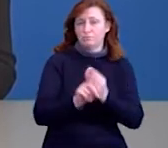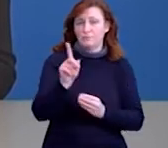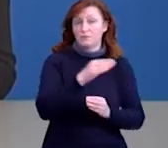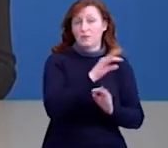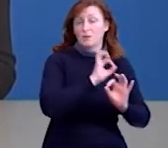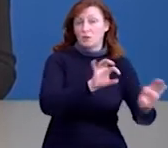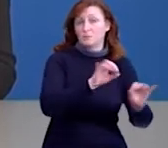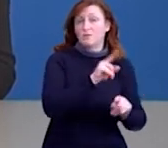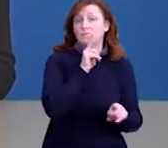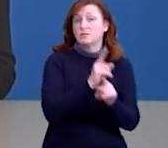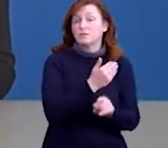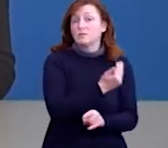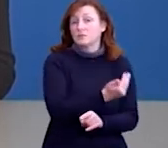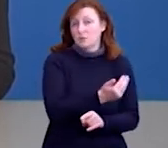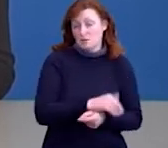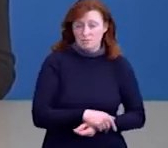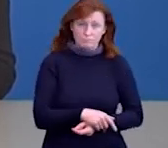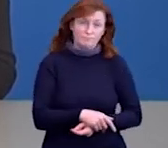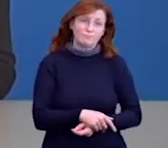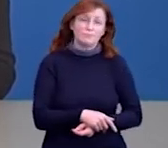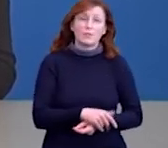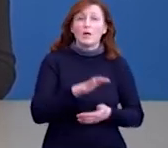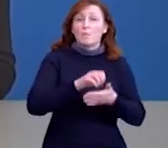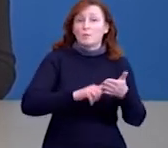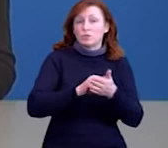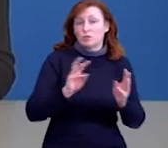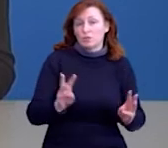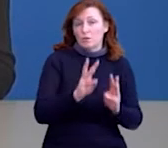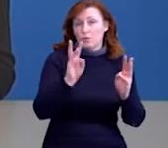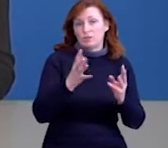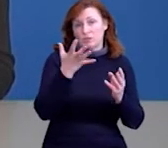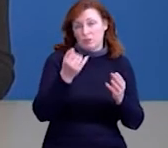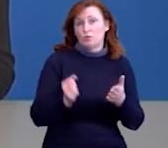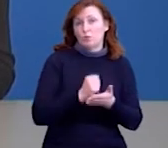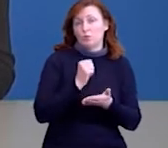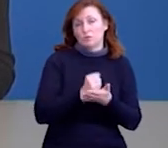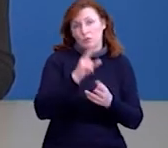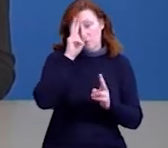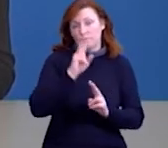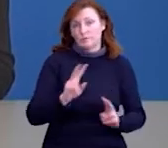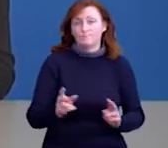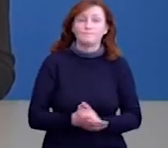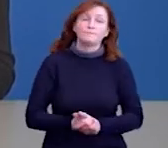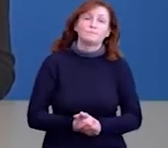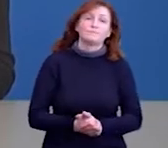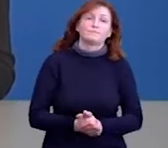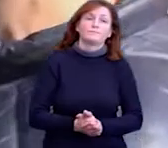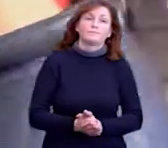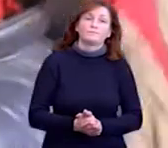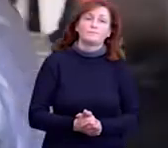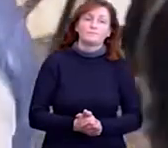сестра власниці згорілого будинку Валентина Костюник. Причини пожежі наразі встановлюють. Докладніше у сюжеті наших журналістів.